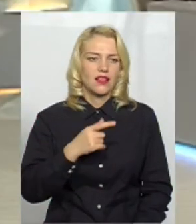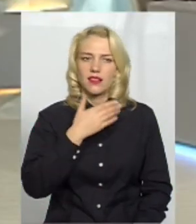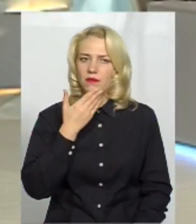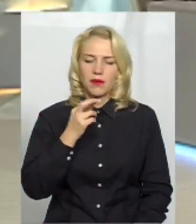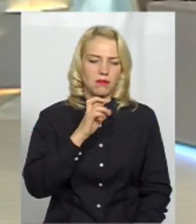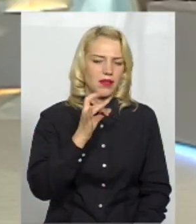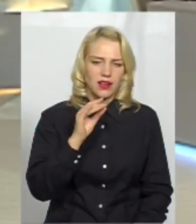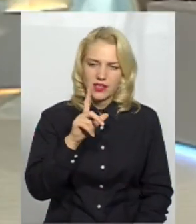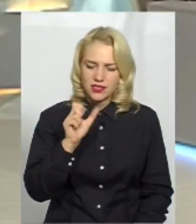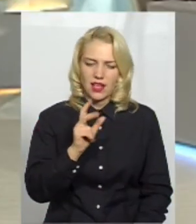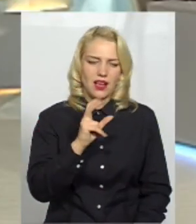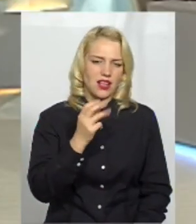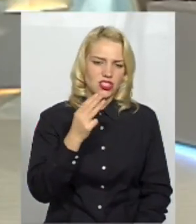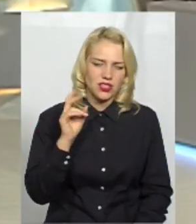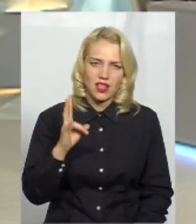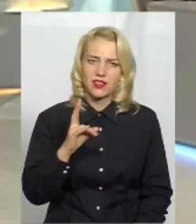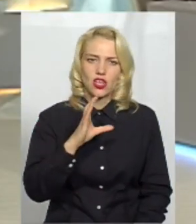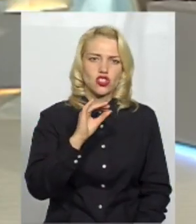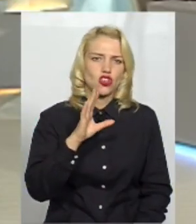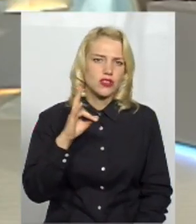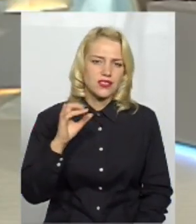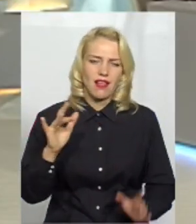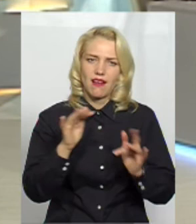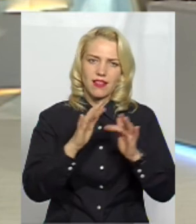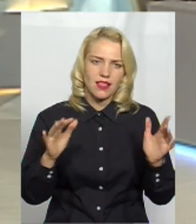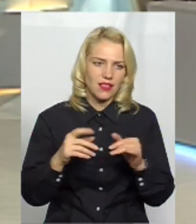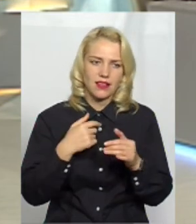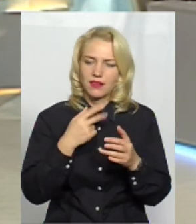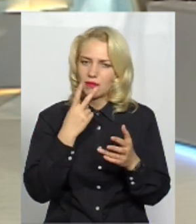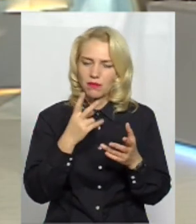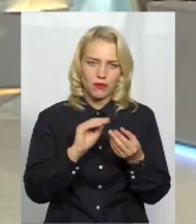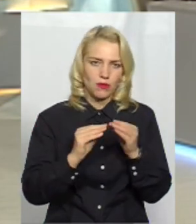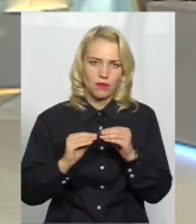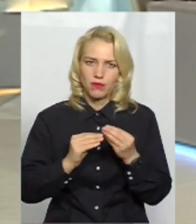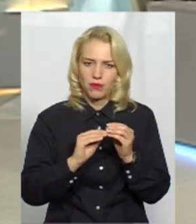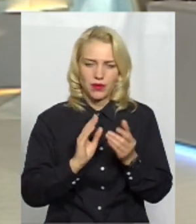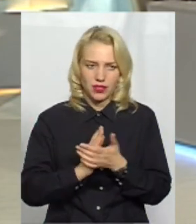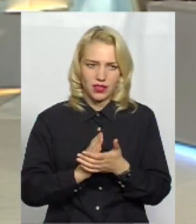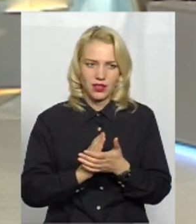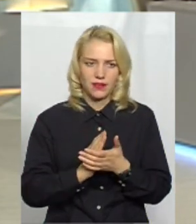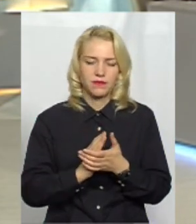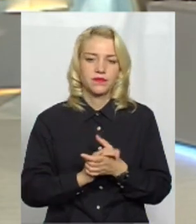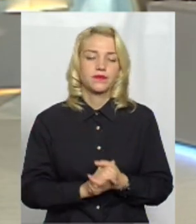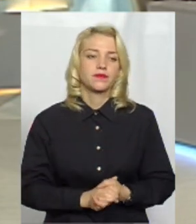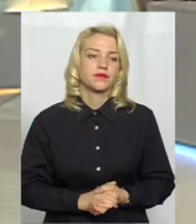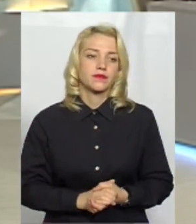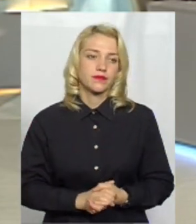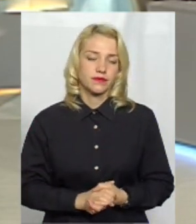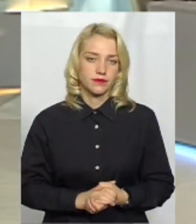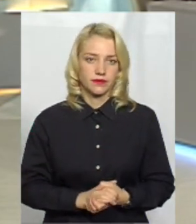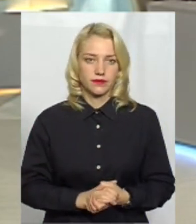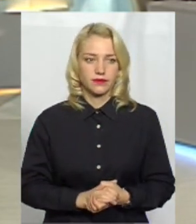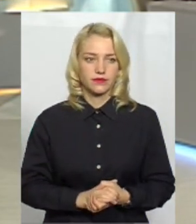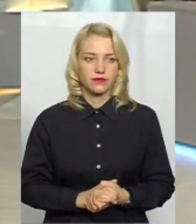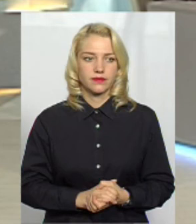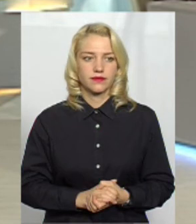каштани, ні про ялину, сосну, яка. Ми бачимо, що проблема є по всіх лісах, де граб цілими